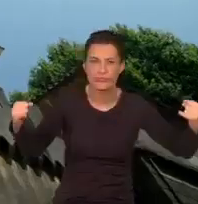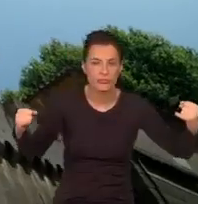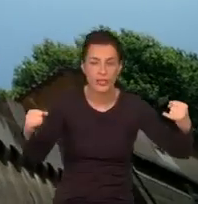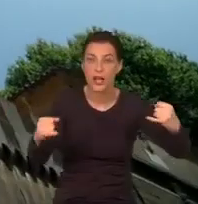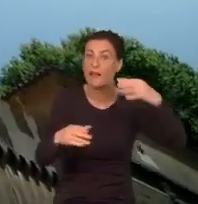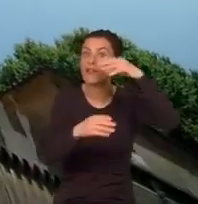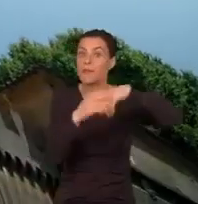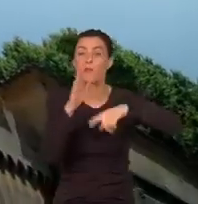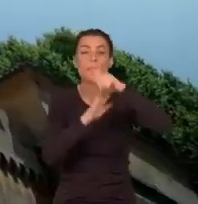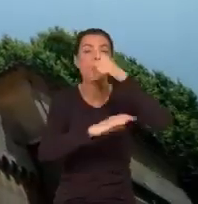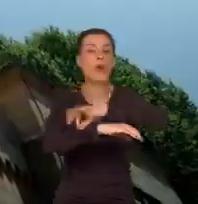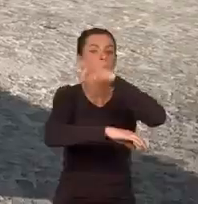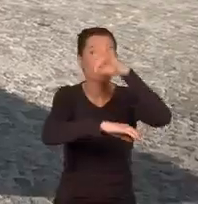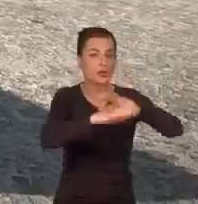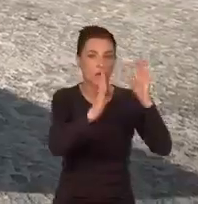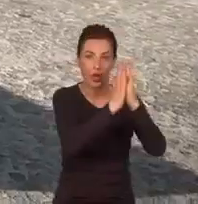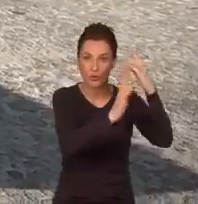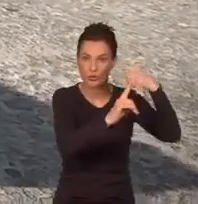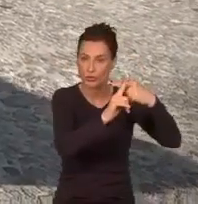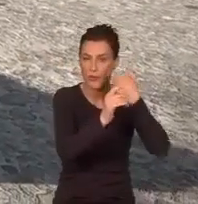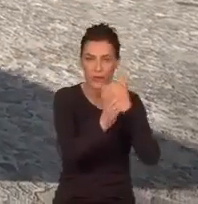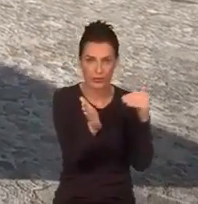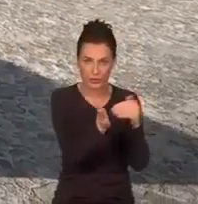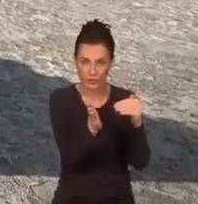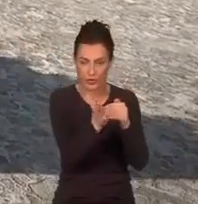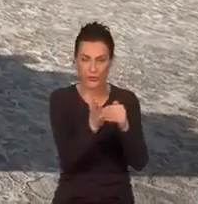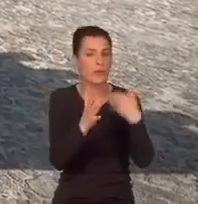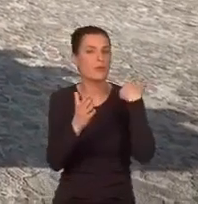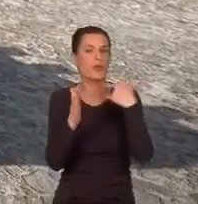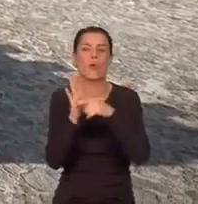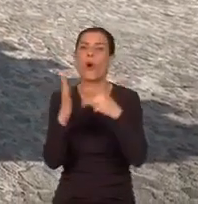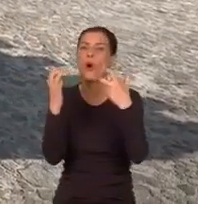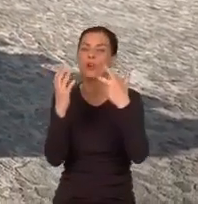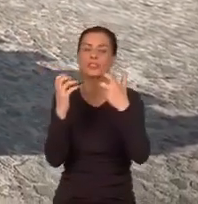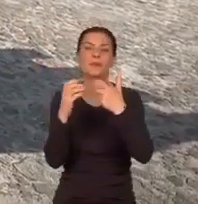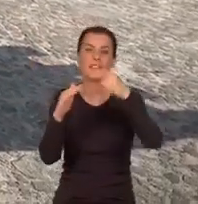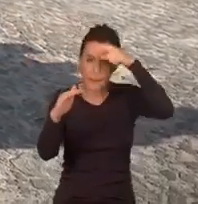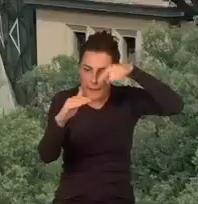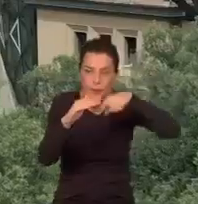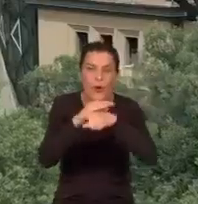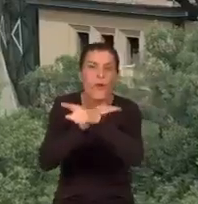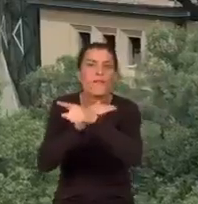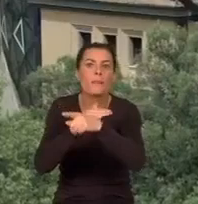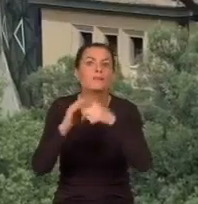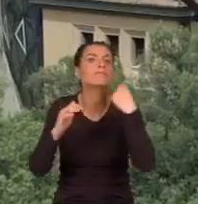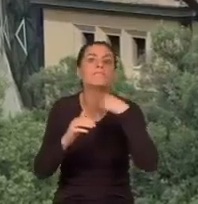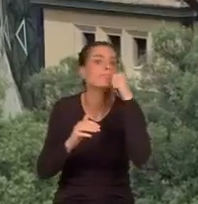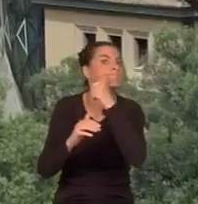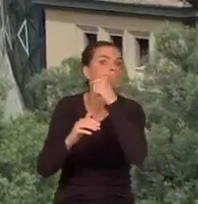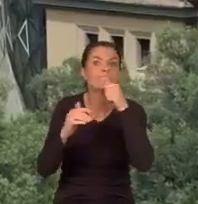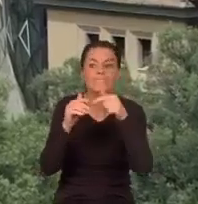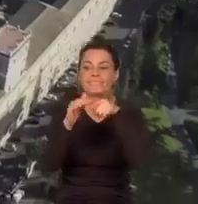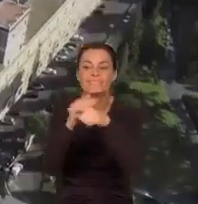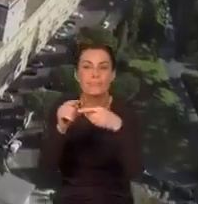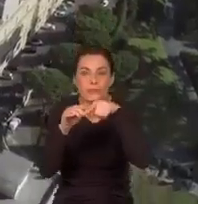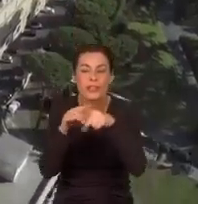Architektura służyła kościołowi w każdym szczególe. Powstało 800-metrowe tajne przejście dla papieży i podziemne schrony